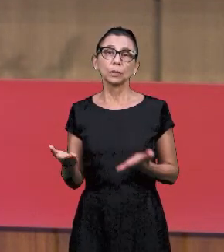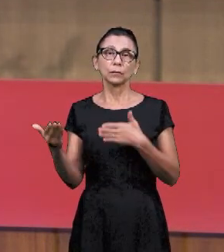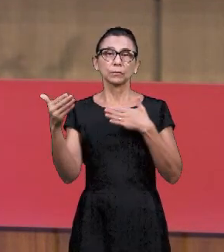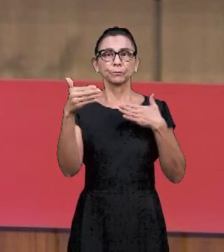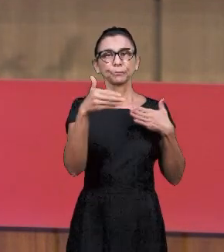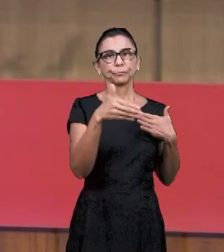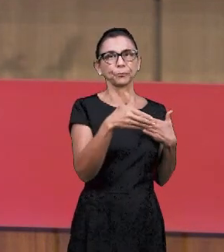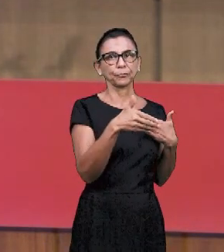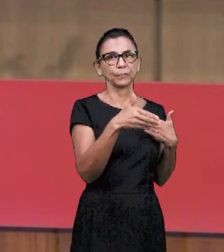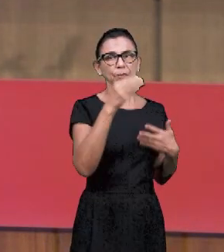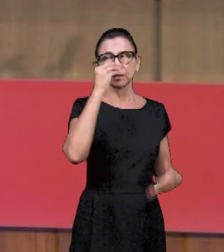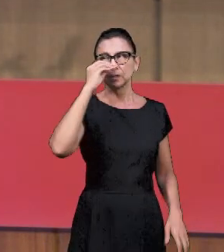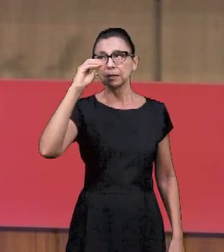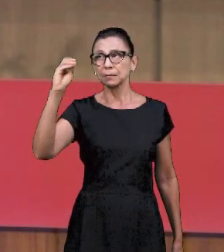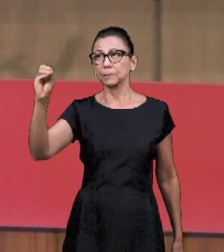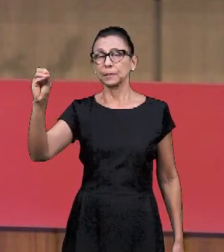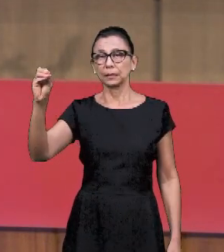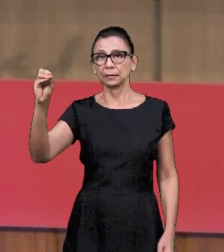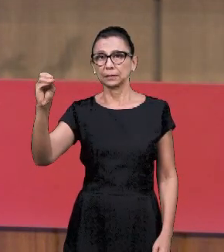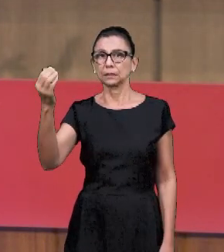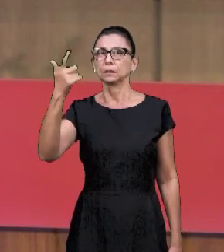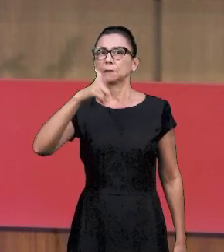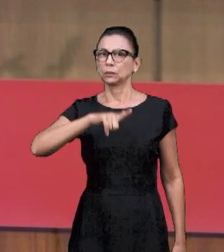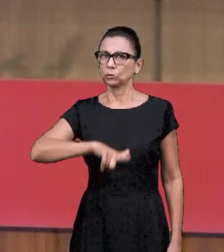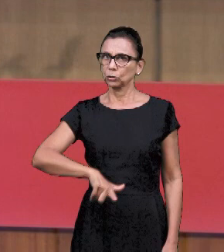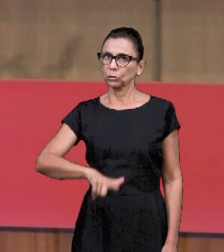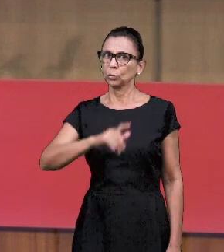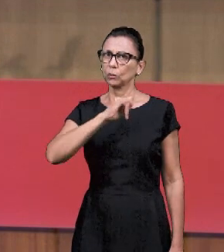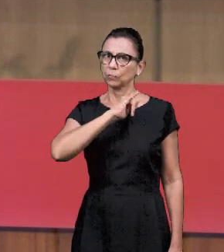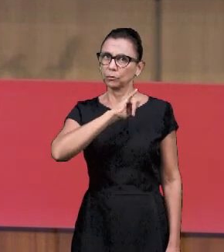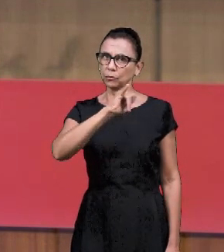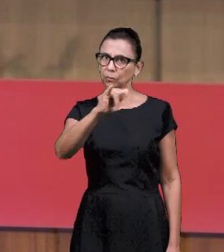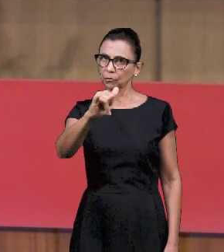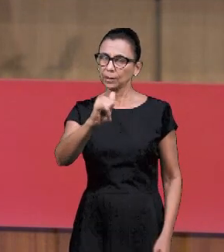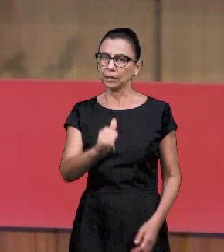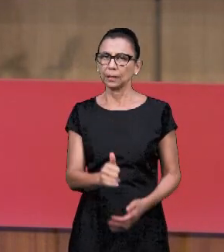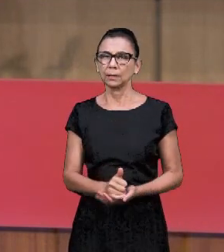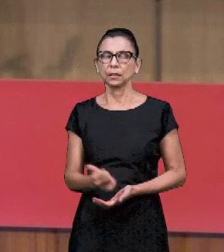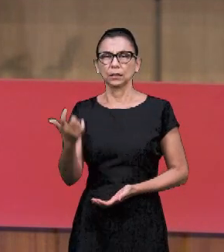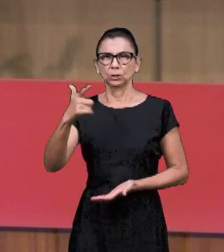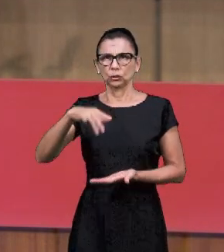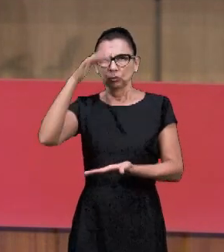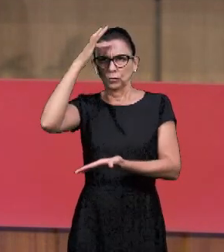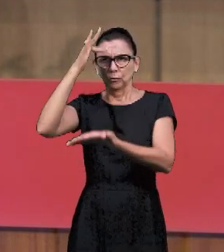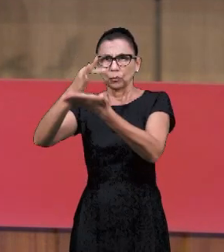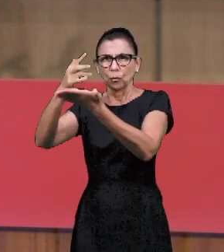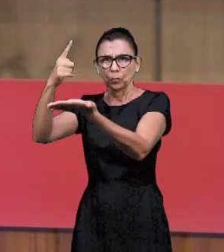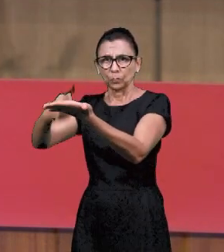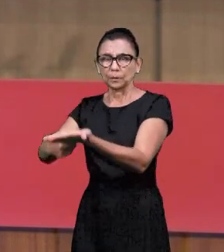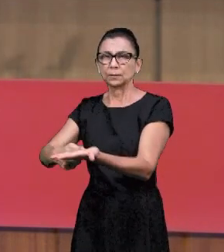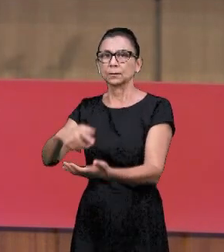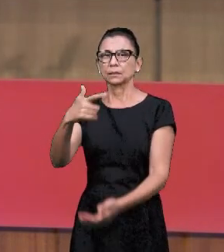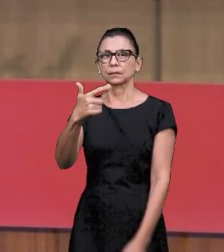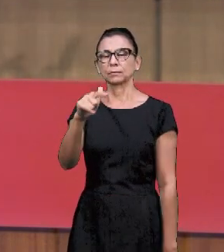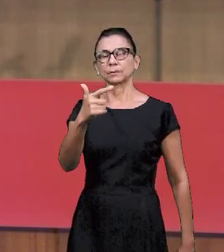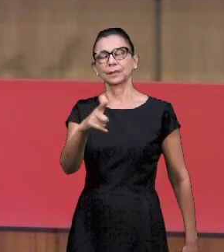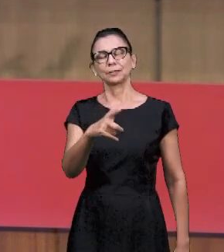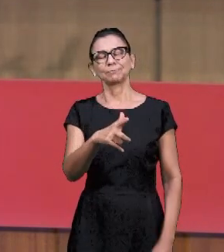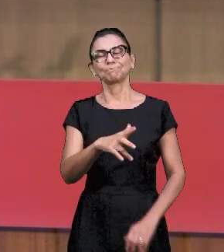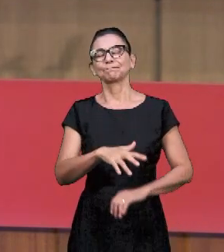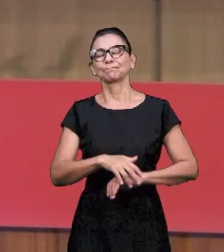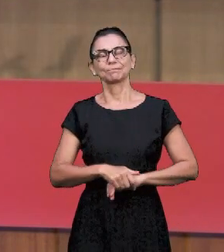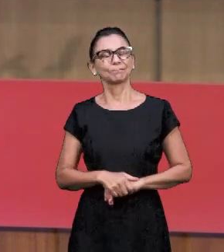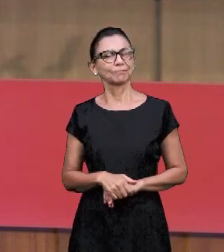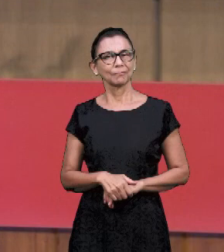вера не остается в сомнительном характере. Потому что, когда человек разрывает завет, я повторюсь, не существует другого